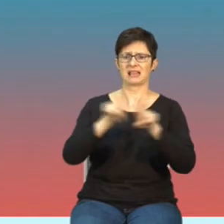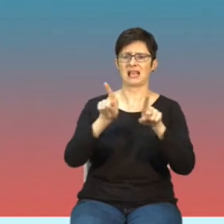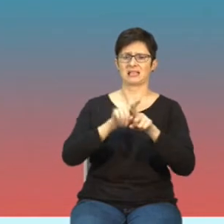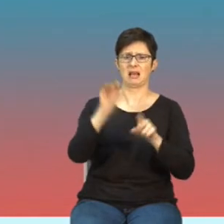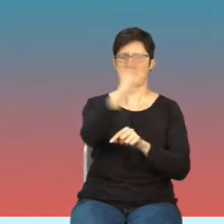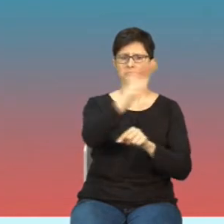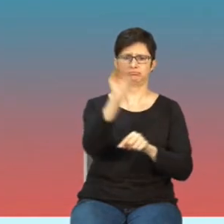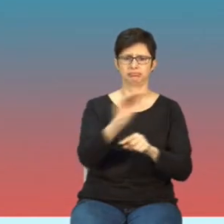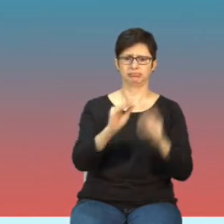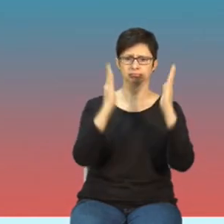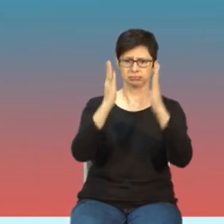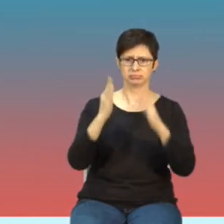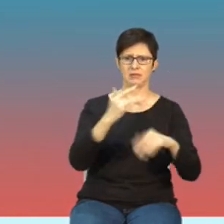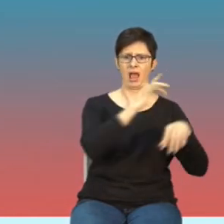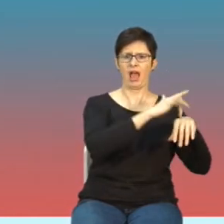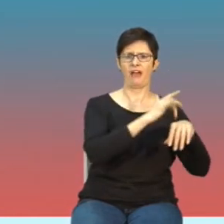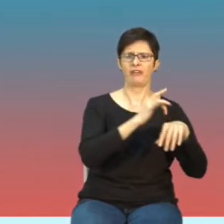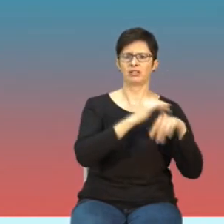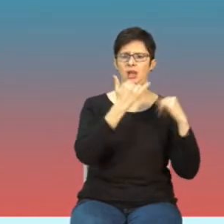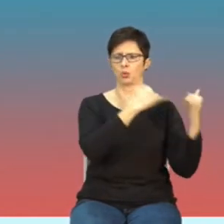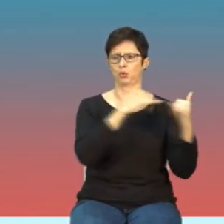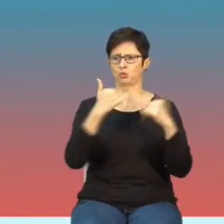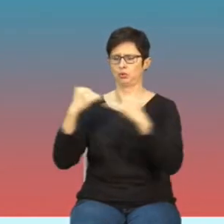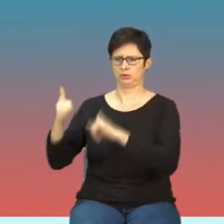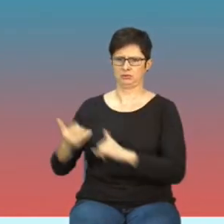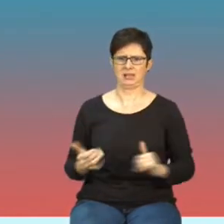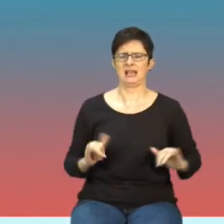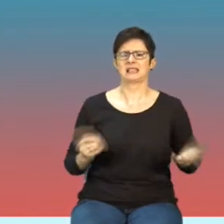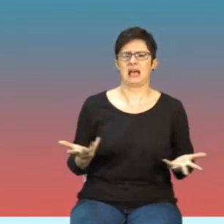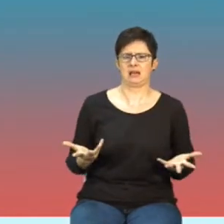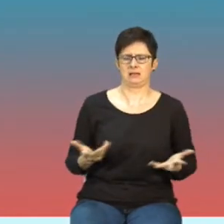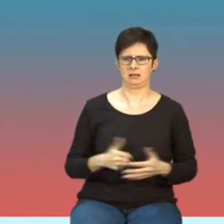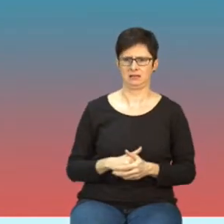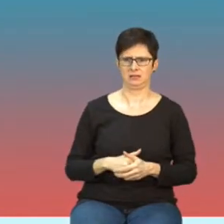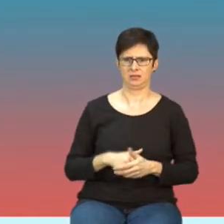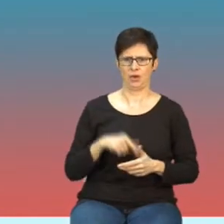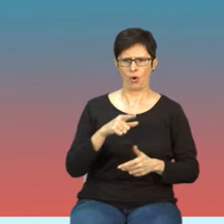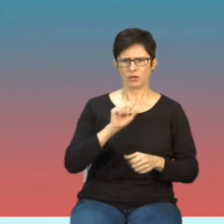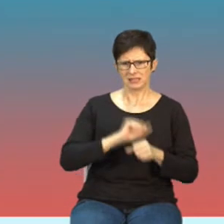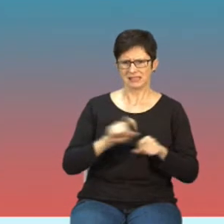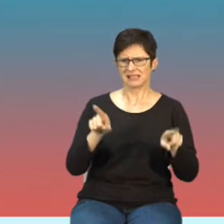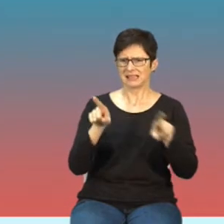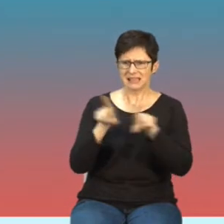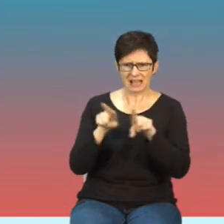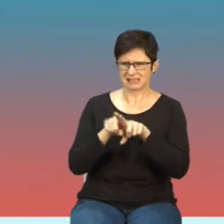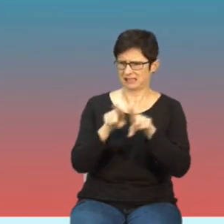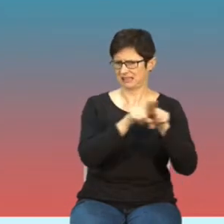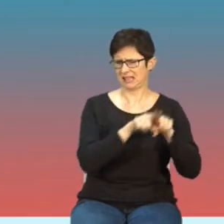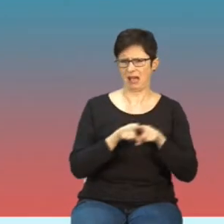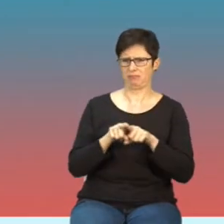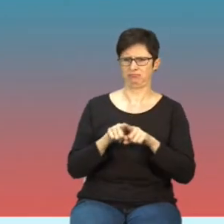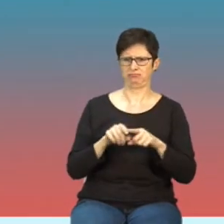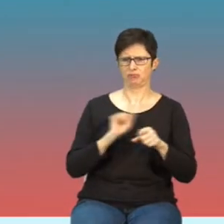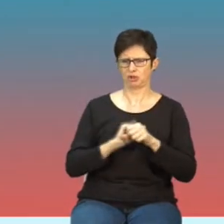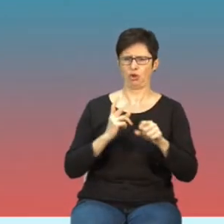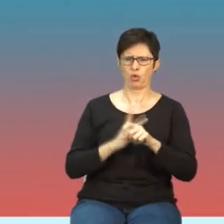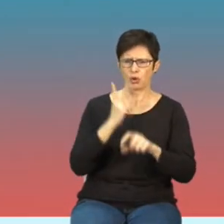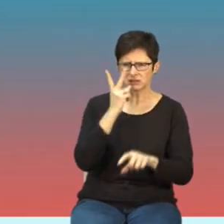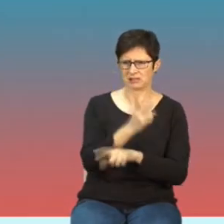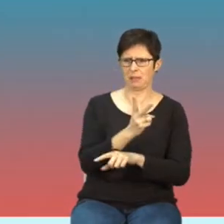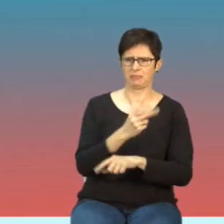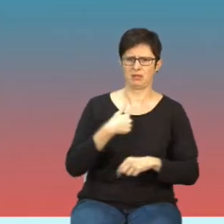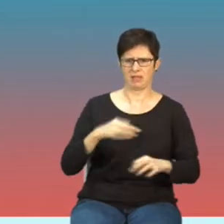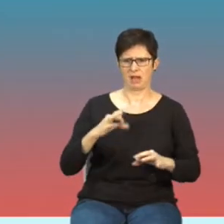Zestaw piśmiennictwa jest taki sam dostępny powszechnie szczególnie teraz kiedy